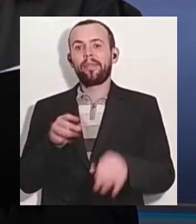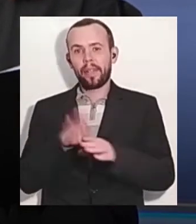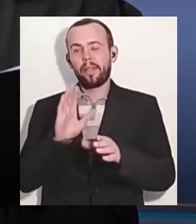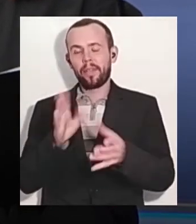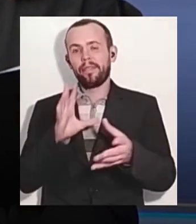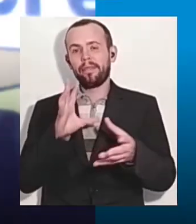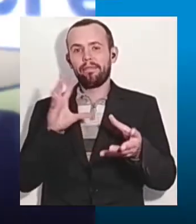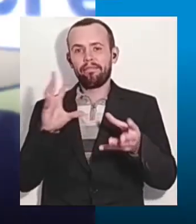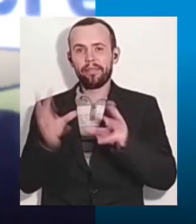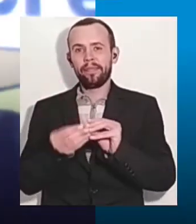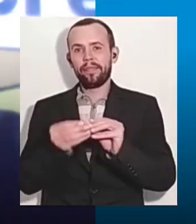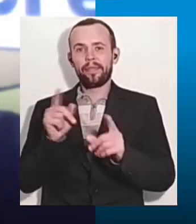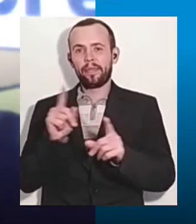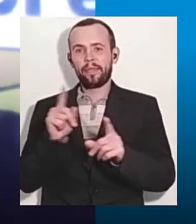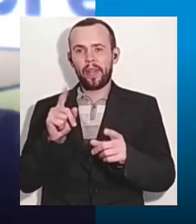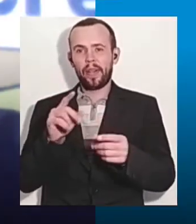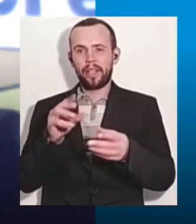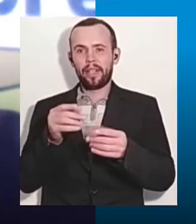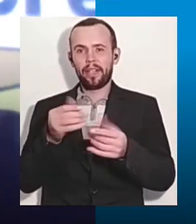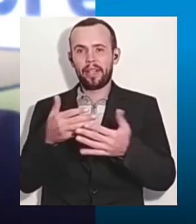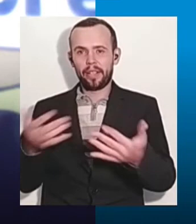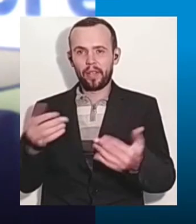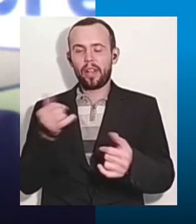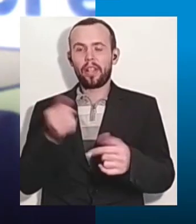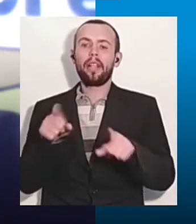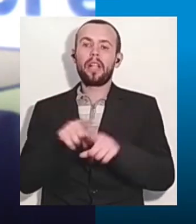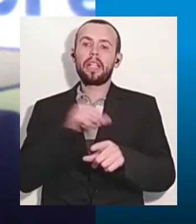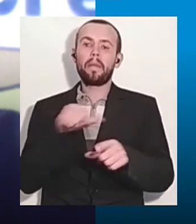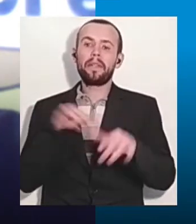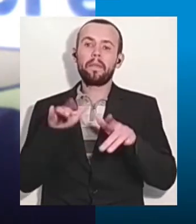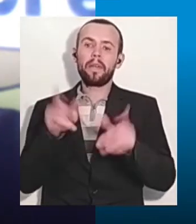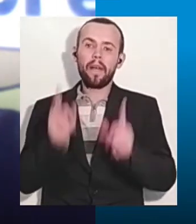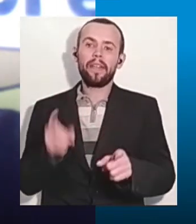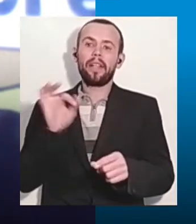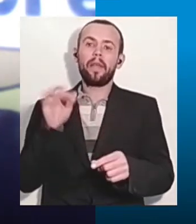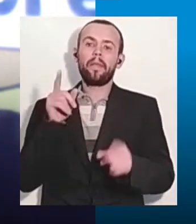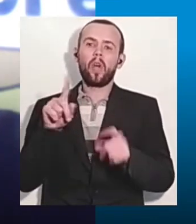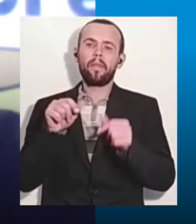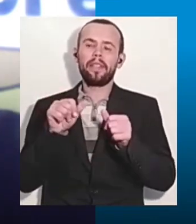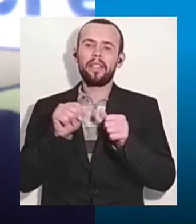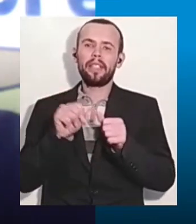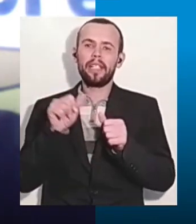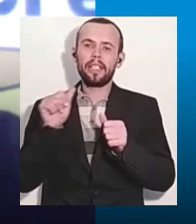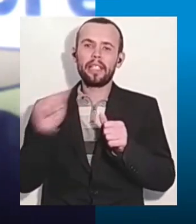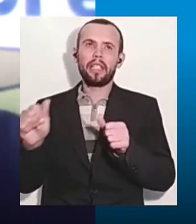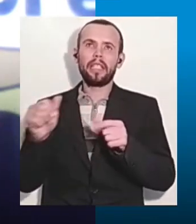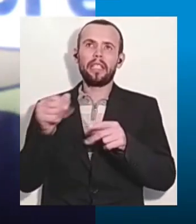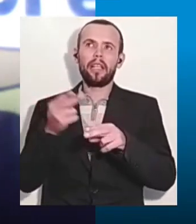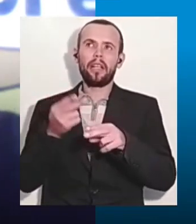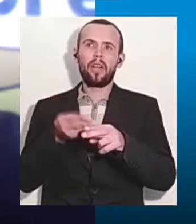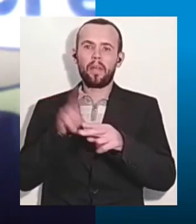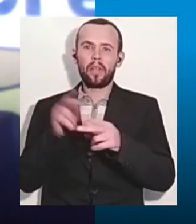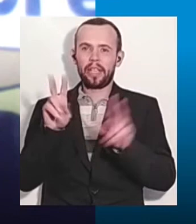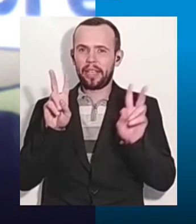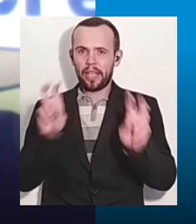скаже, тому що це дуже коштовно. Робити тести, наша система банкрутує,